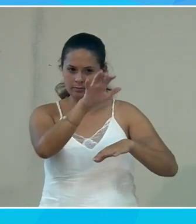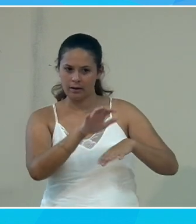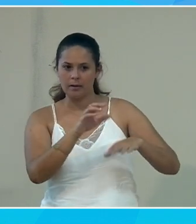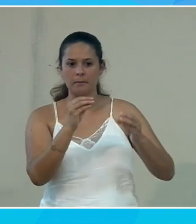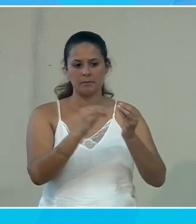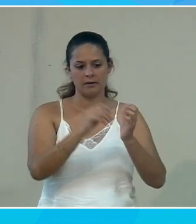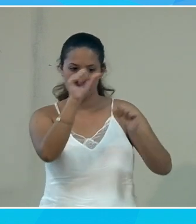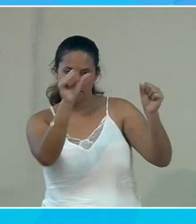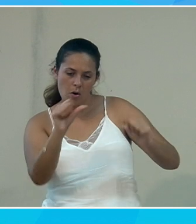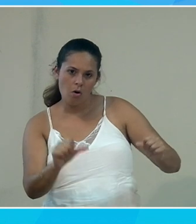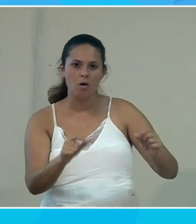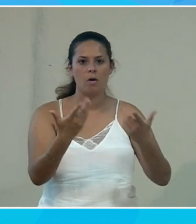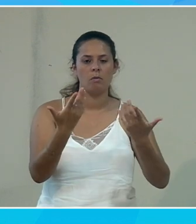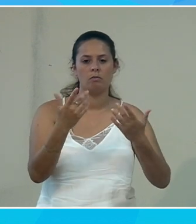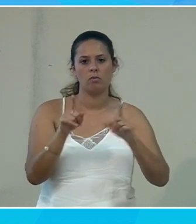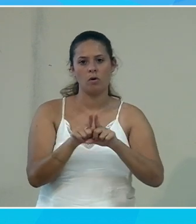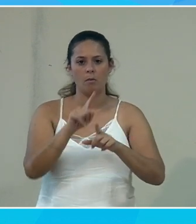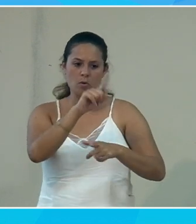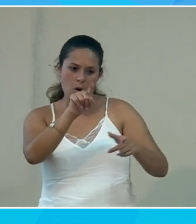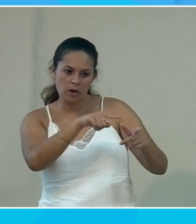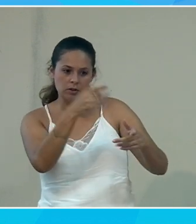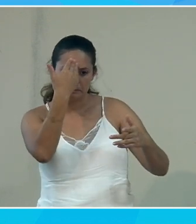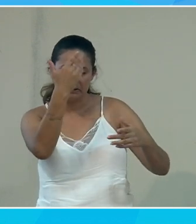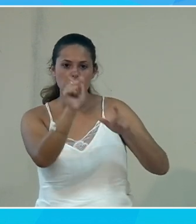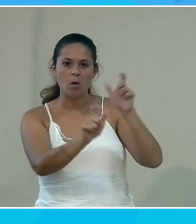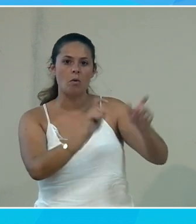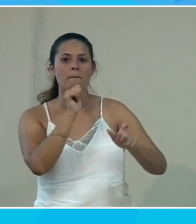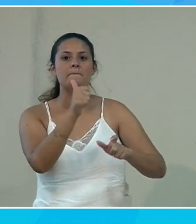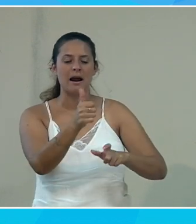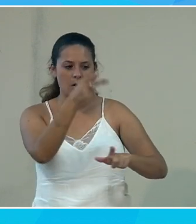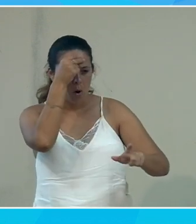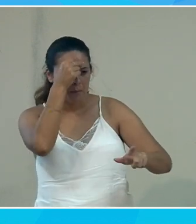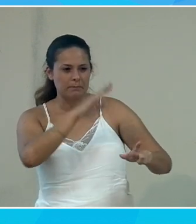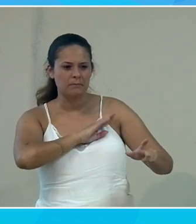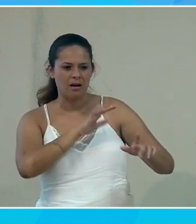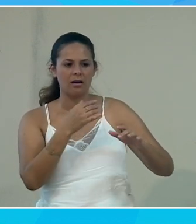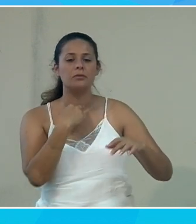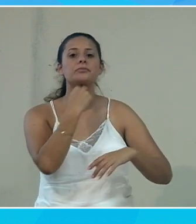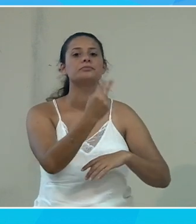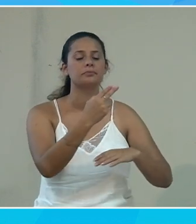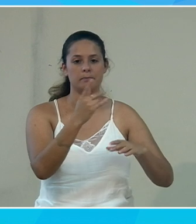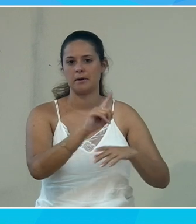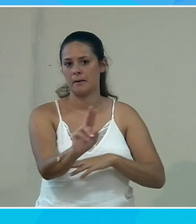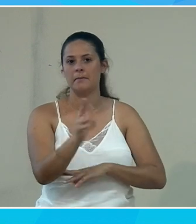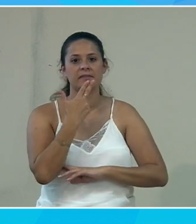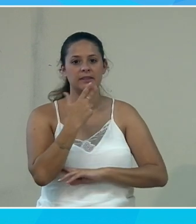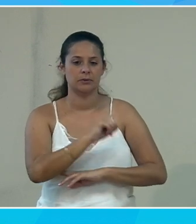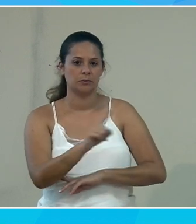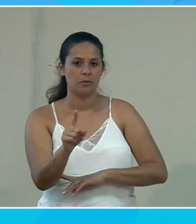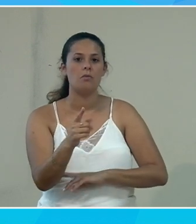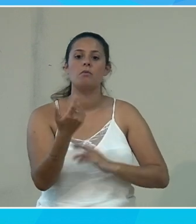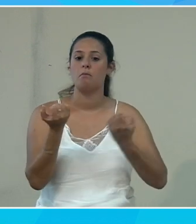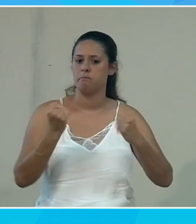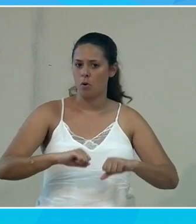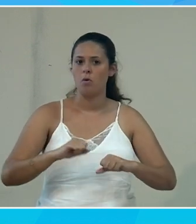en forme, de pouvoir comme ça corriger éventuellement des mots qui auraient été mal compris parce que votre diction n'a pas été parfaite. Mais ça